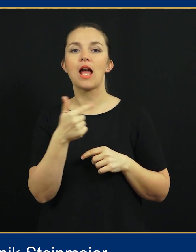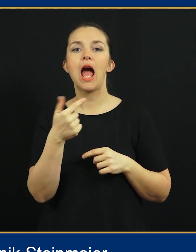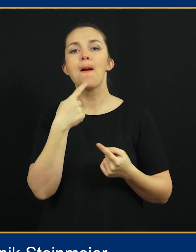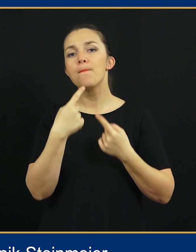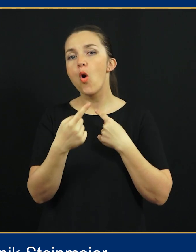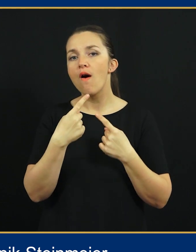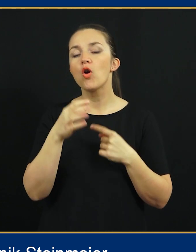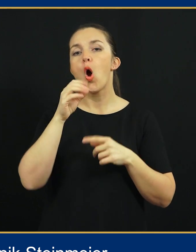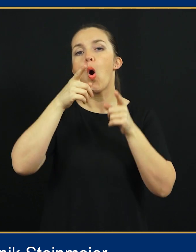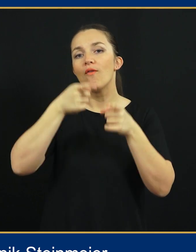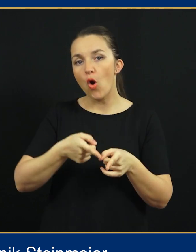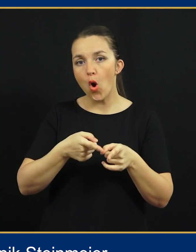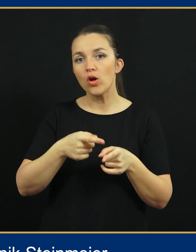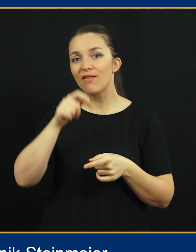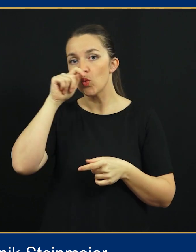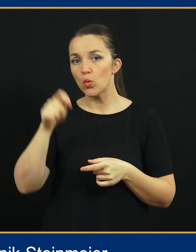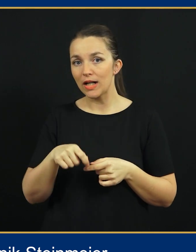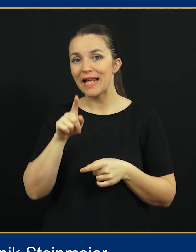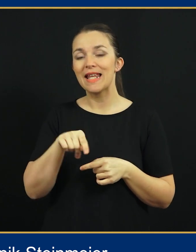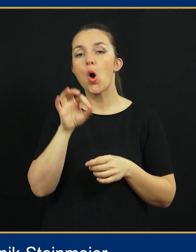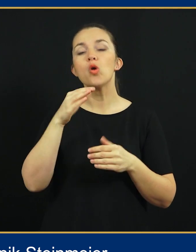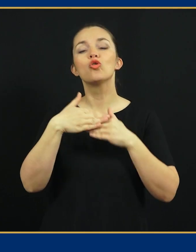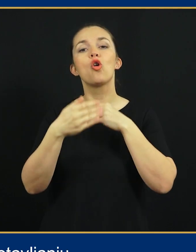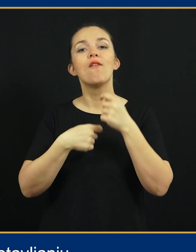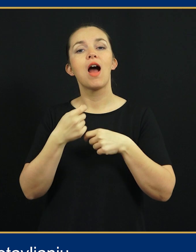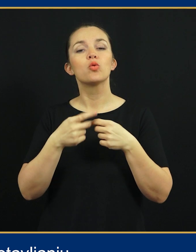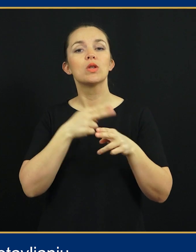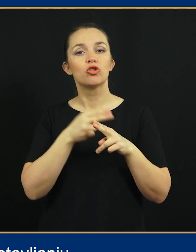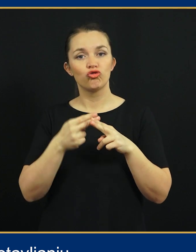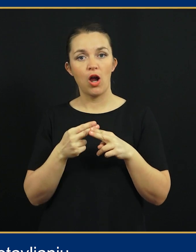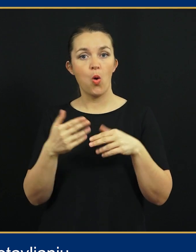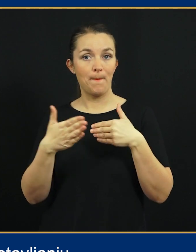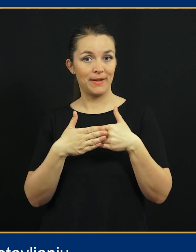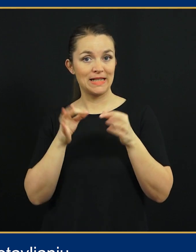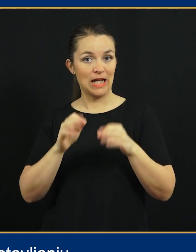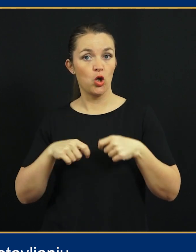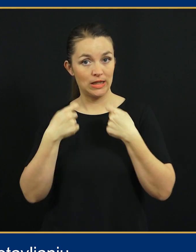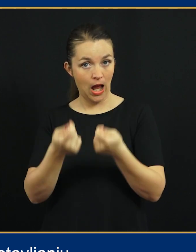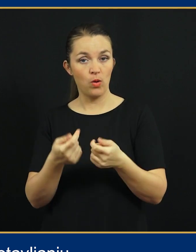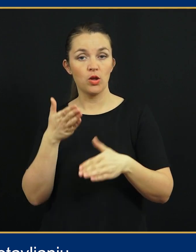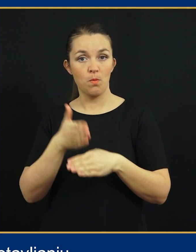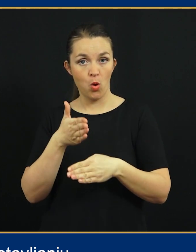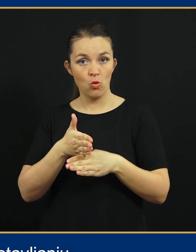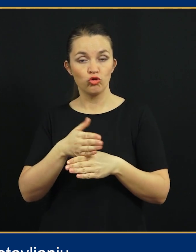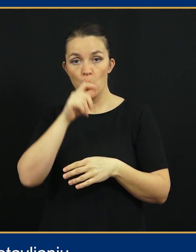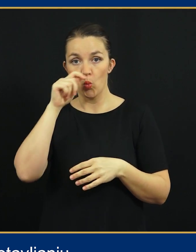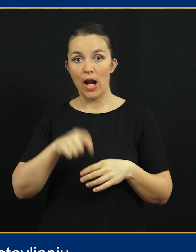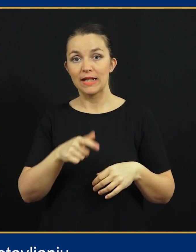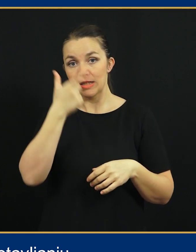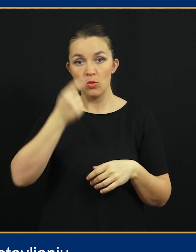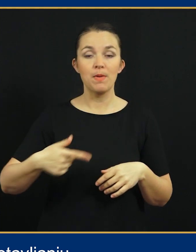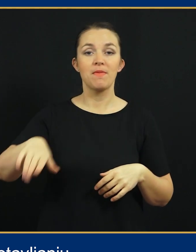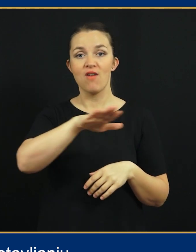pogovorila o vojni v Ukrajini in o sodelovanju držav pri zagotavljanju pomoči